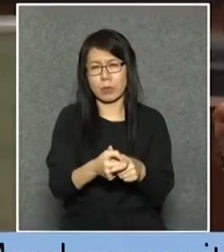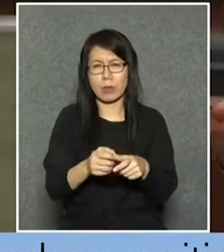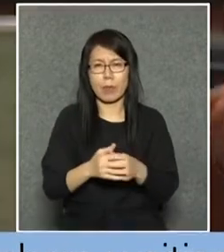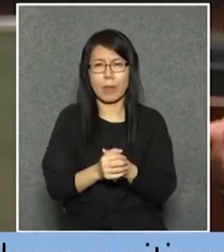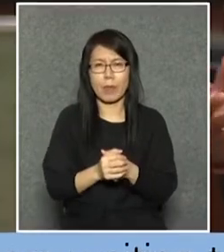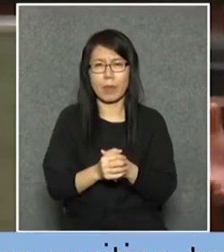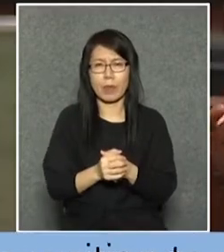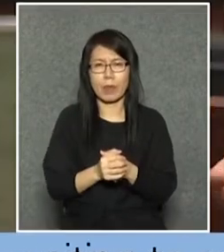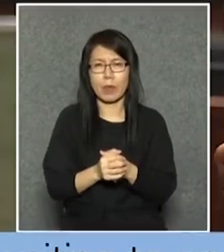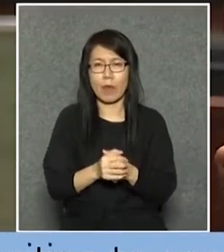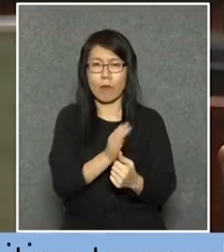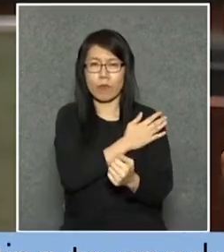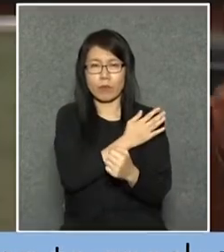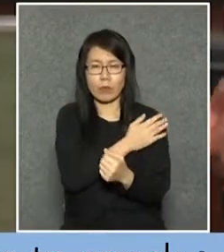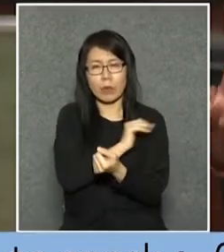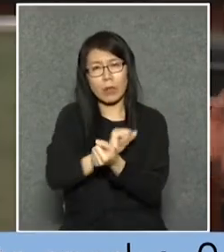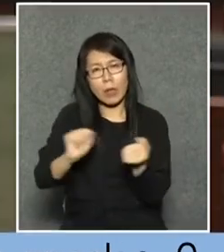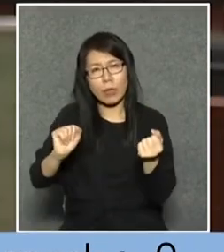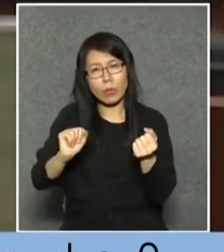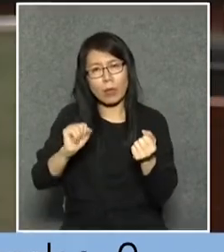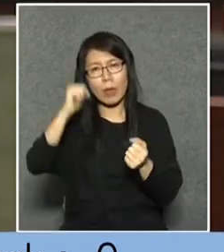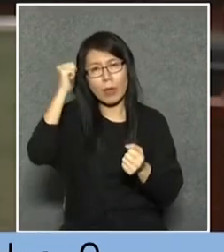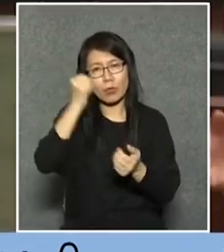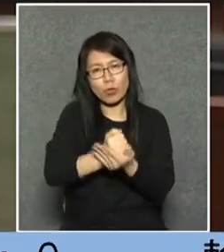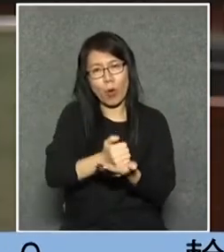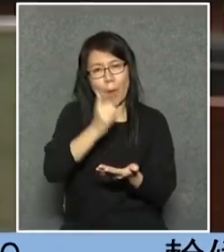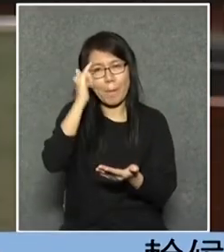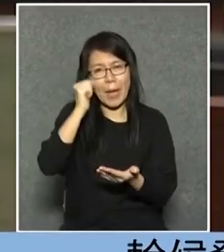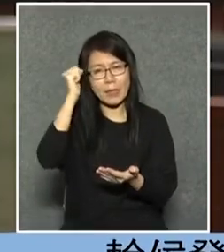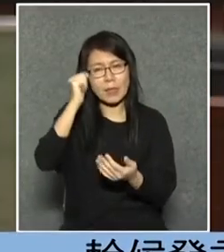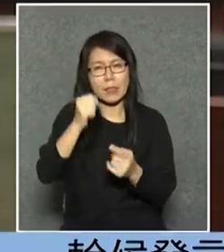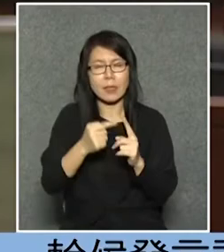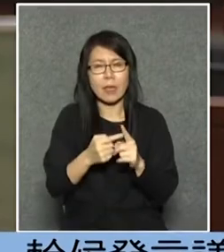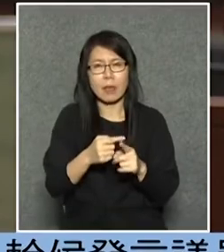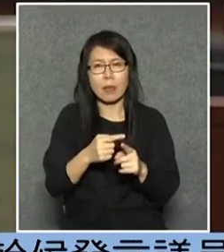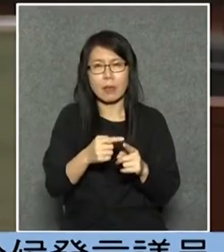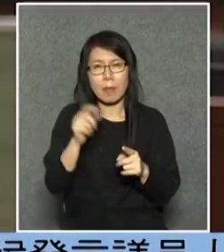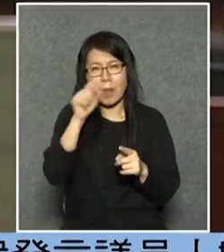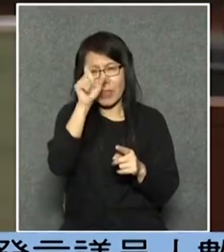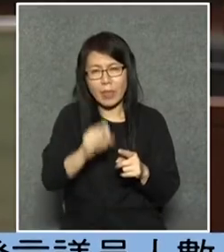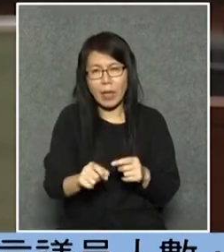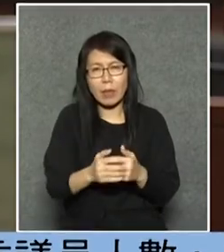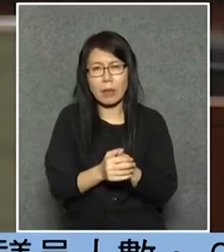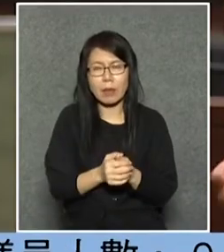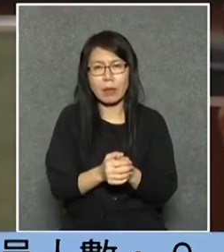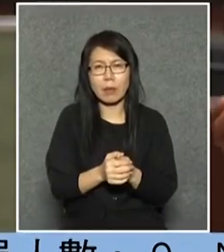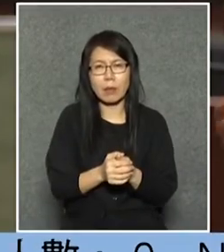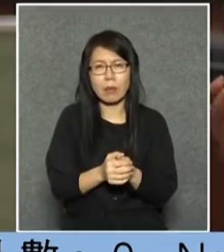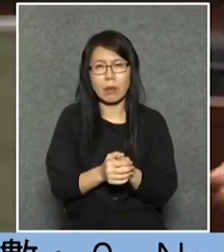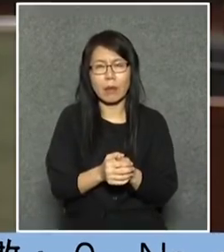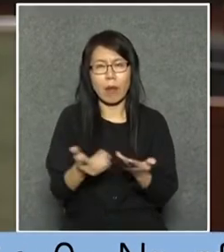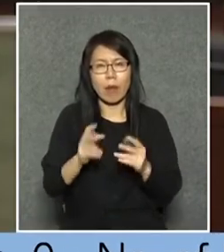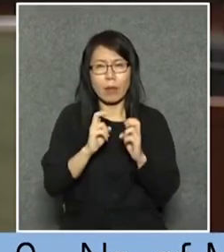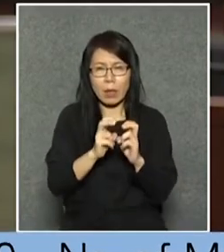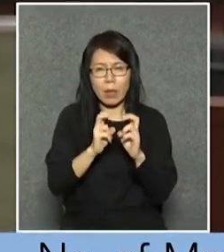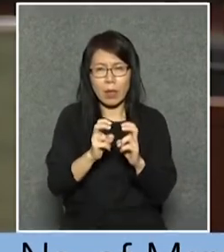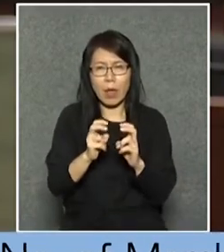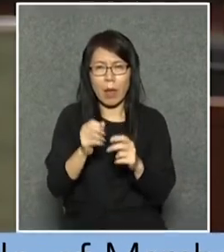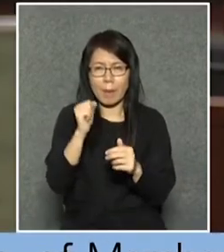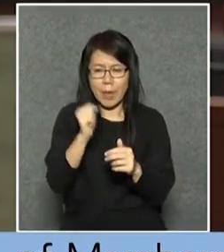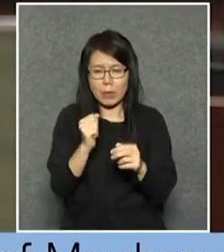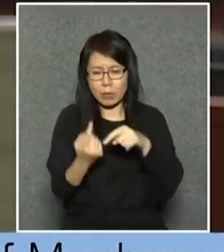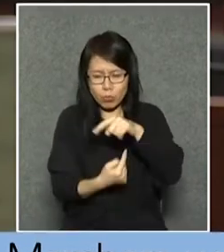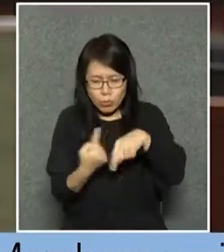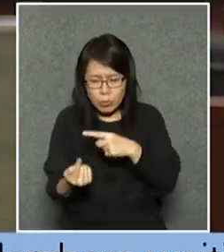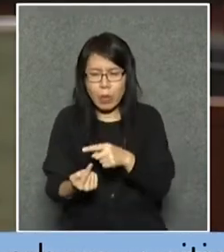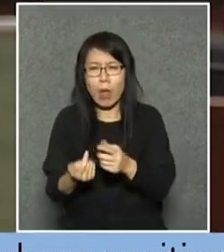去負責解決坐巴士人的問題即他都是港人他可以坐鐵路無論是用巴士鐵路也好